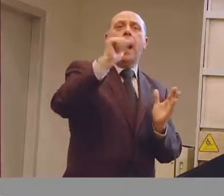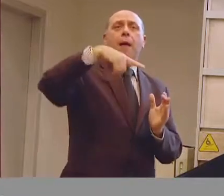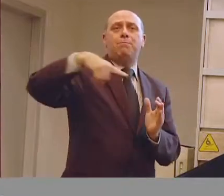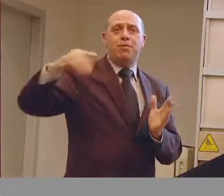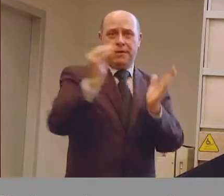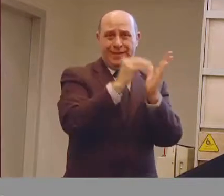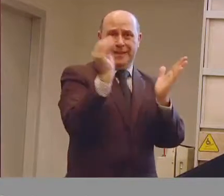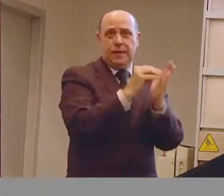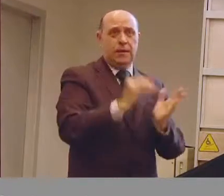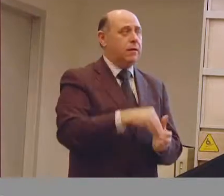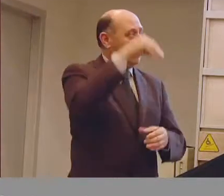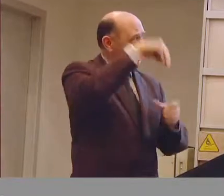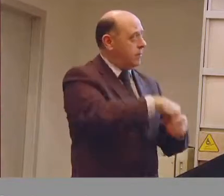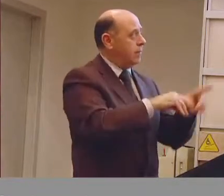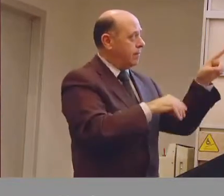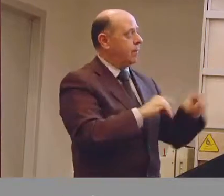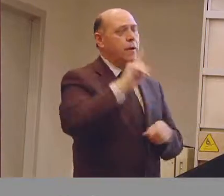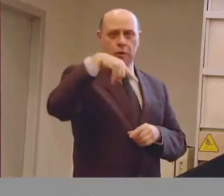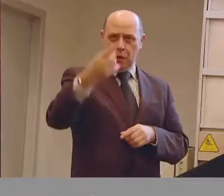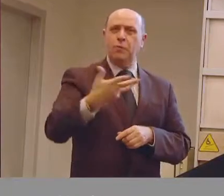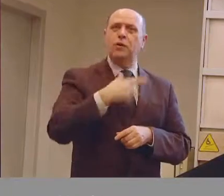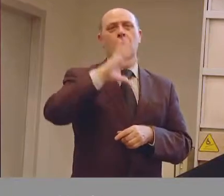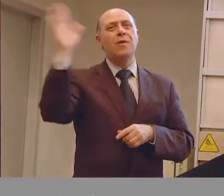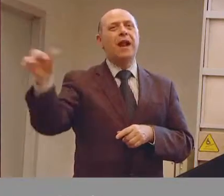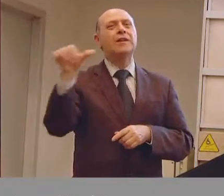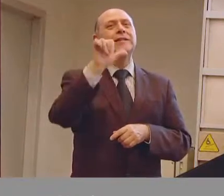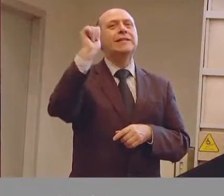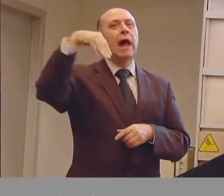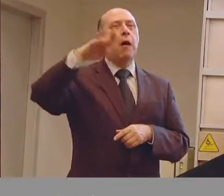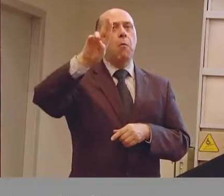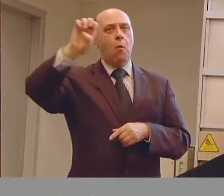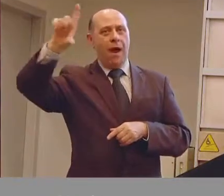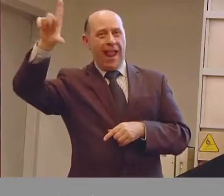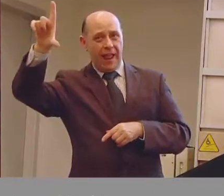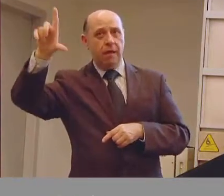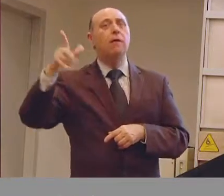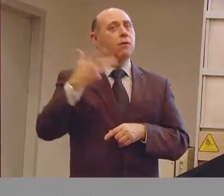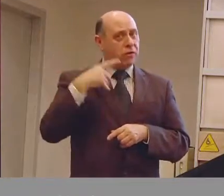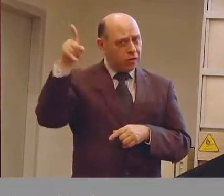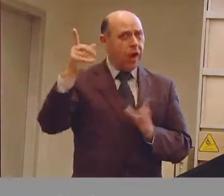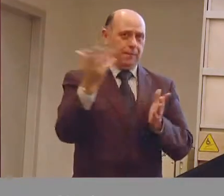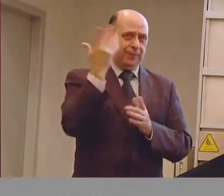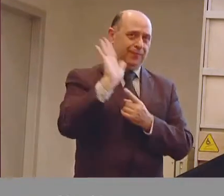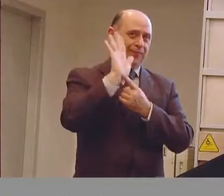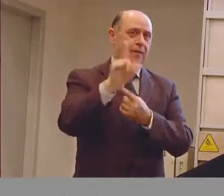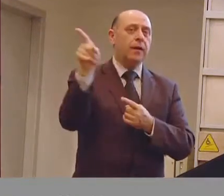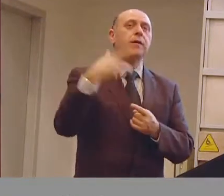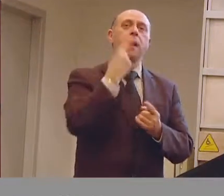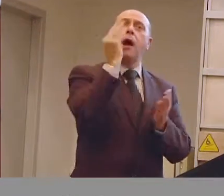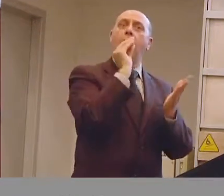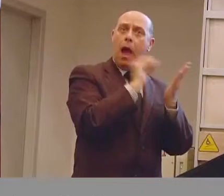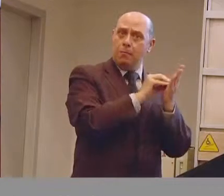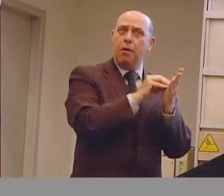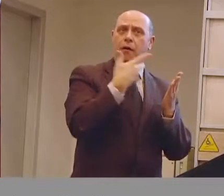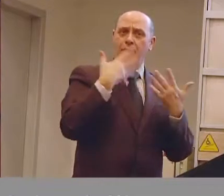meglio poi con la presentazione del caso di Samuel, c'è la possibilità adesso di avere delle app e una fra l'altro l'abbiamo sviluppata